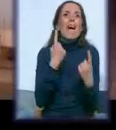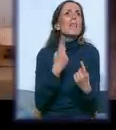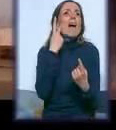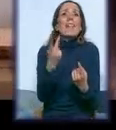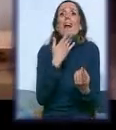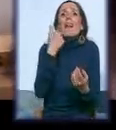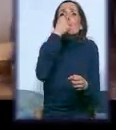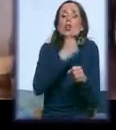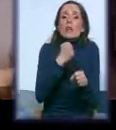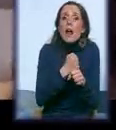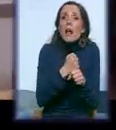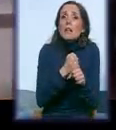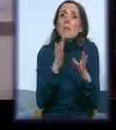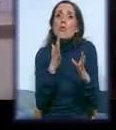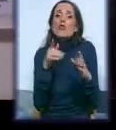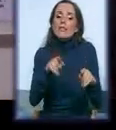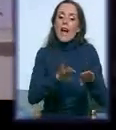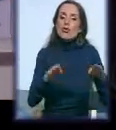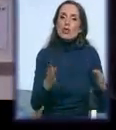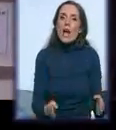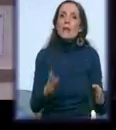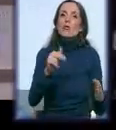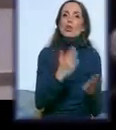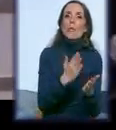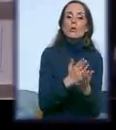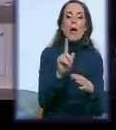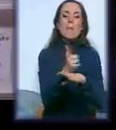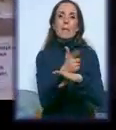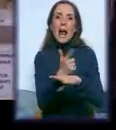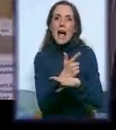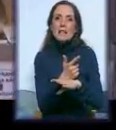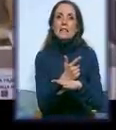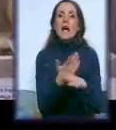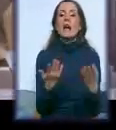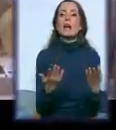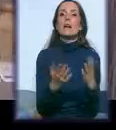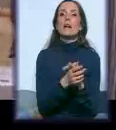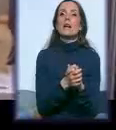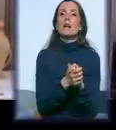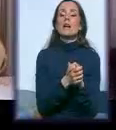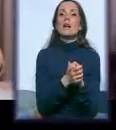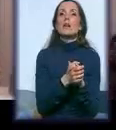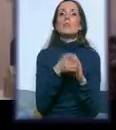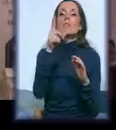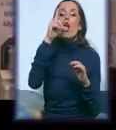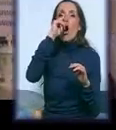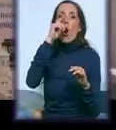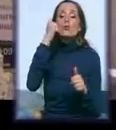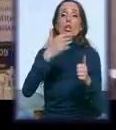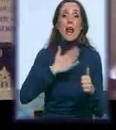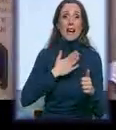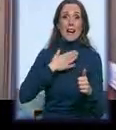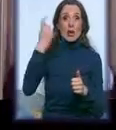možda bude nekad taj štand jedno vreme i prazan, bez ljudi. da nisu prazan. A kada opština ili neki naš